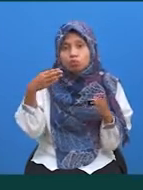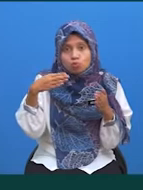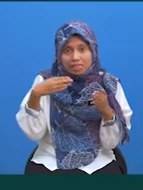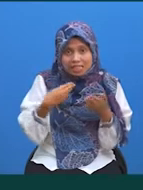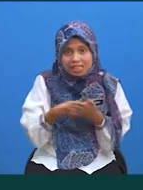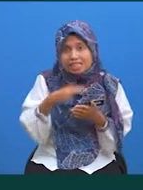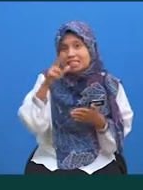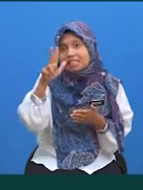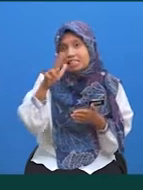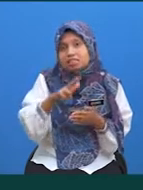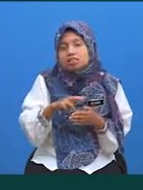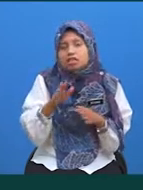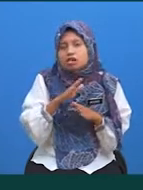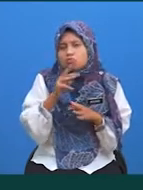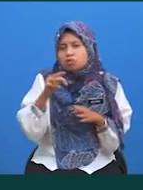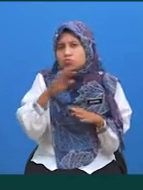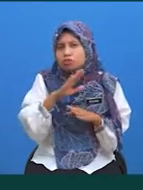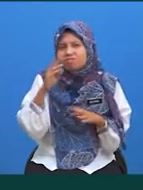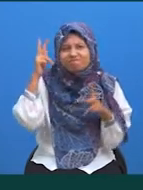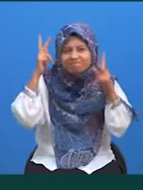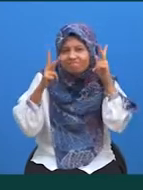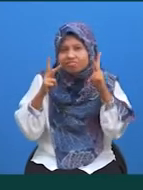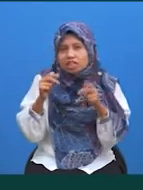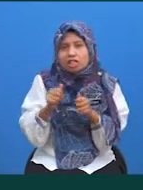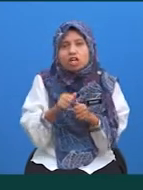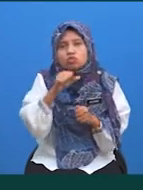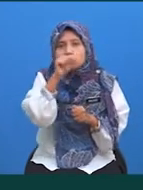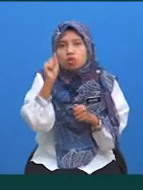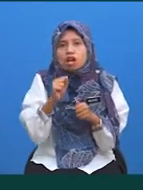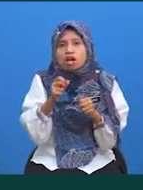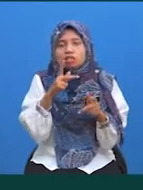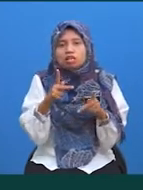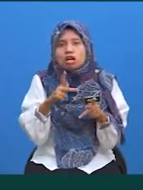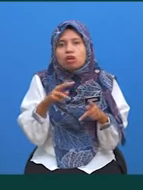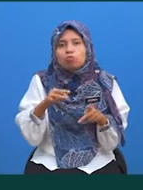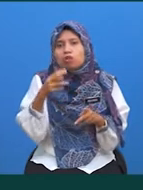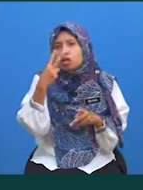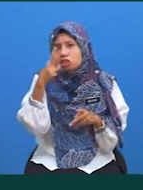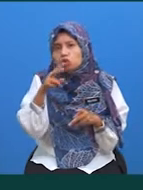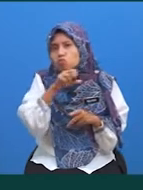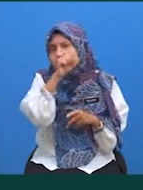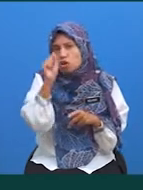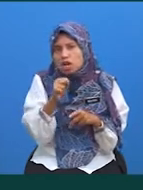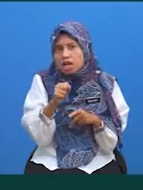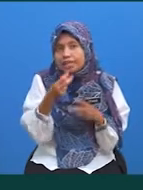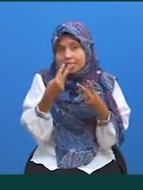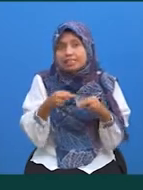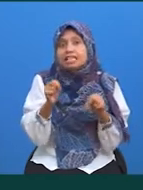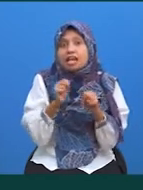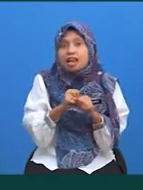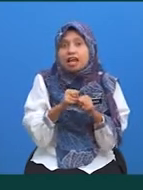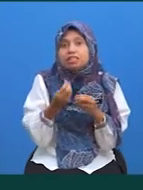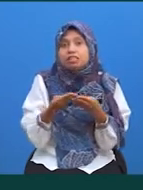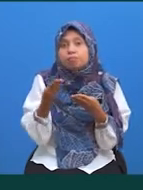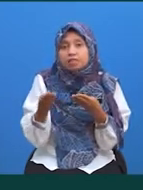Murid-murid, jangan keliru dengan soalan Jika kita lihat pada soalan, nilai